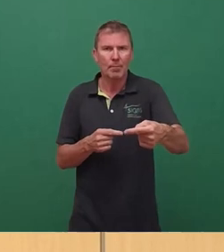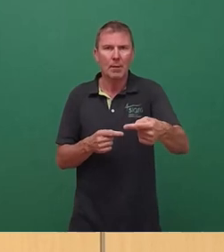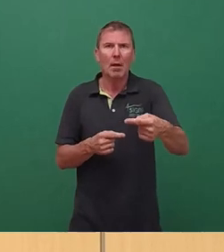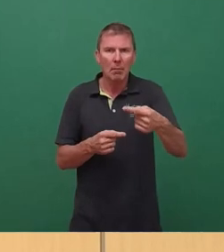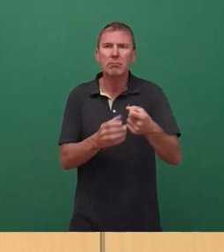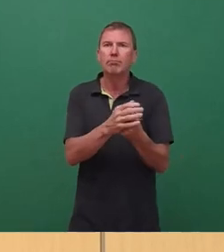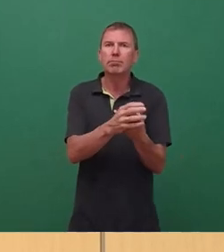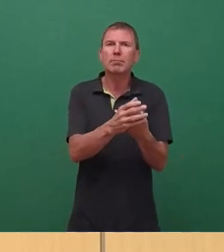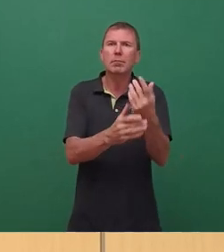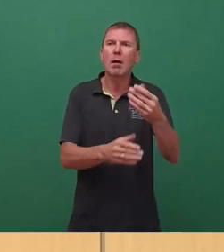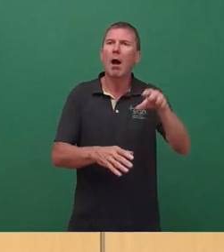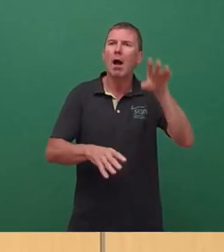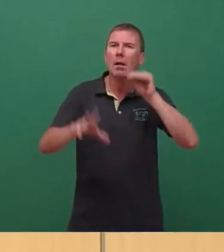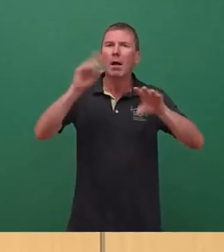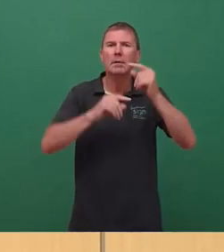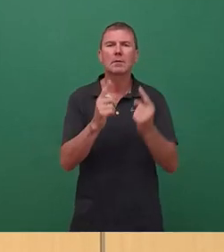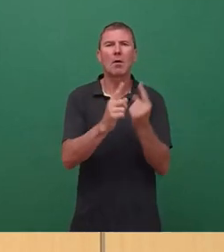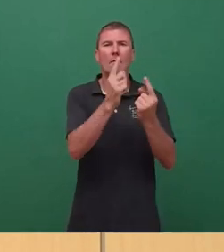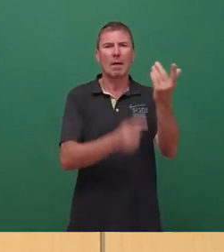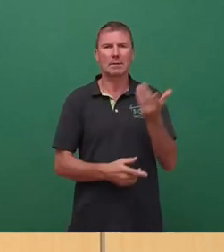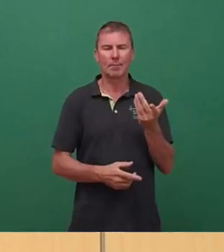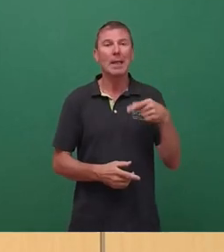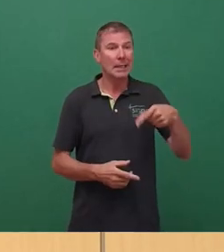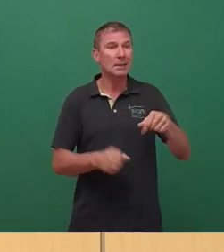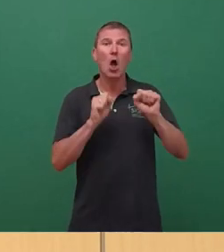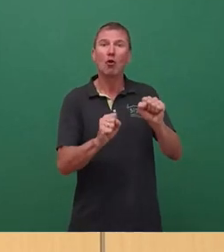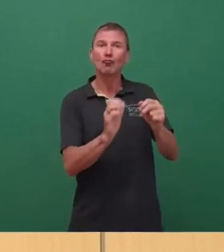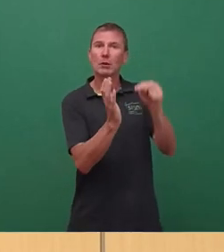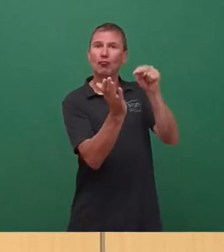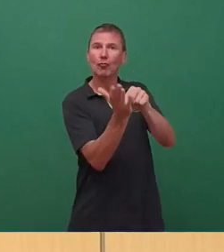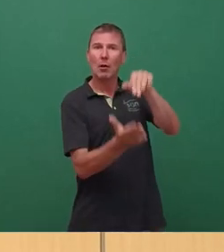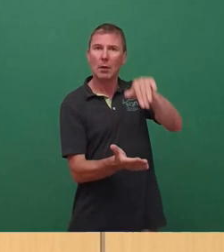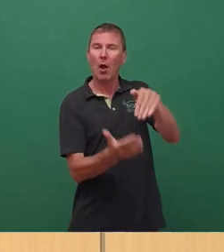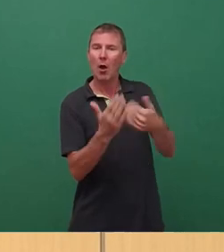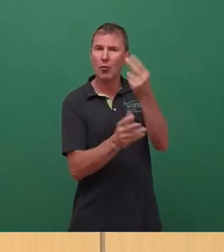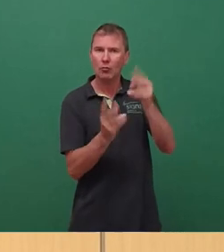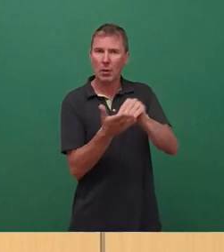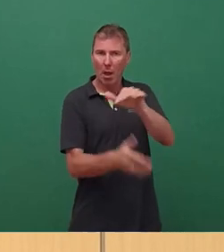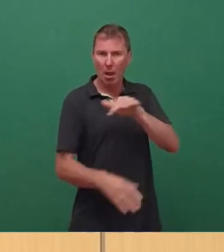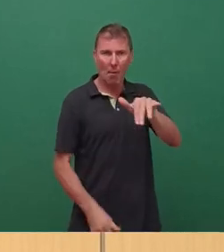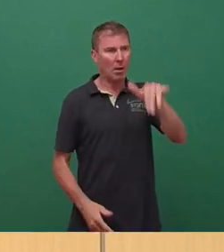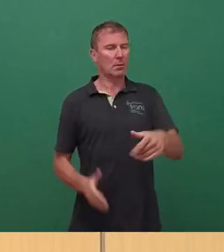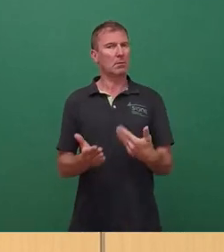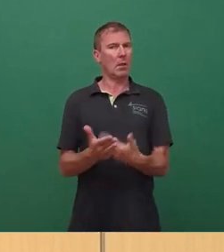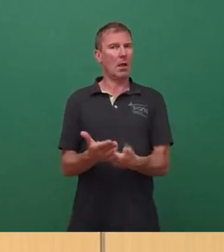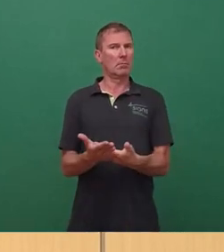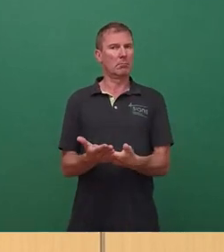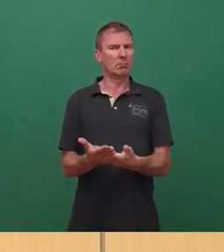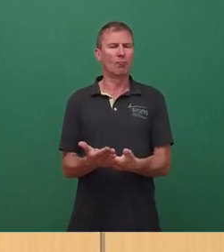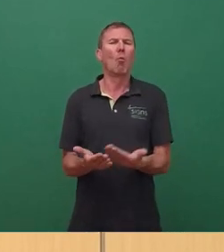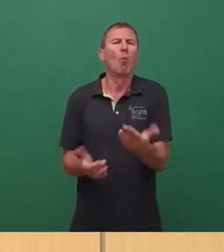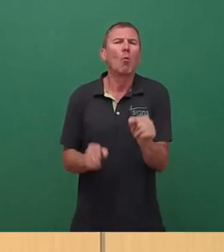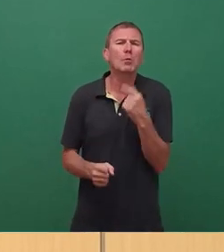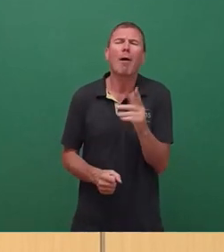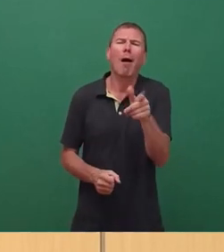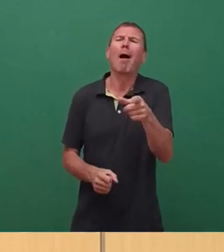erwachsen. Und nun haben wir diese Unterschutzstellung des Neustädter Marktes. Und da kann man sagen, das hätte eher